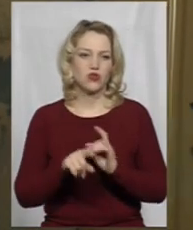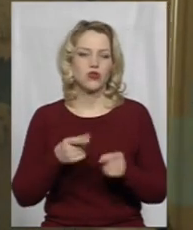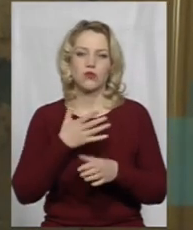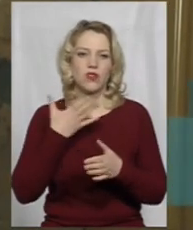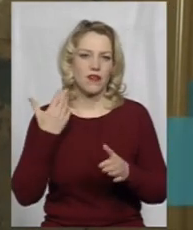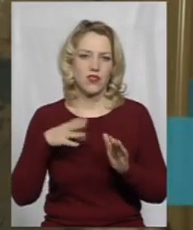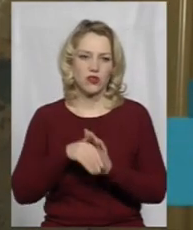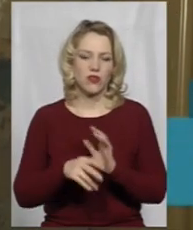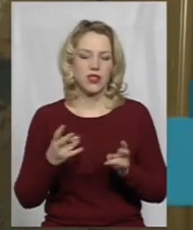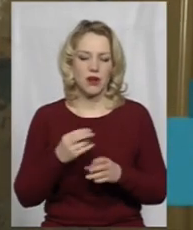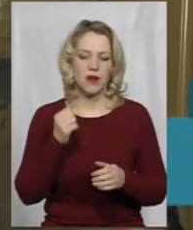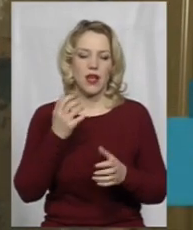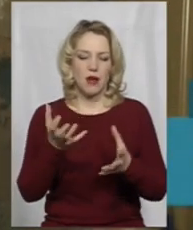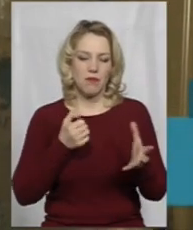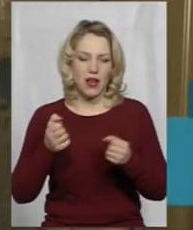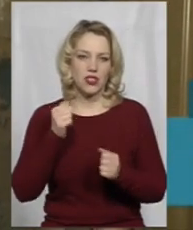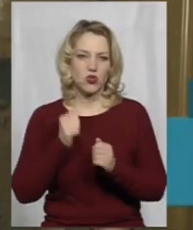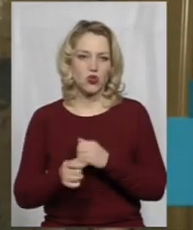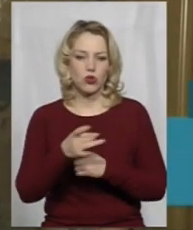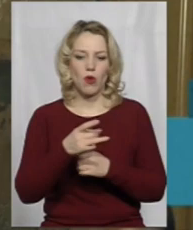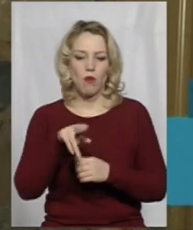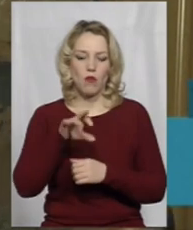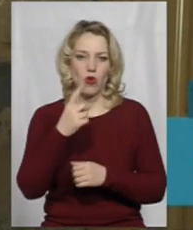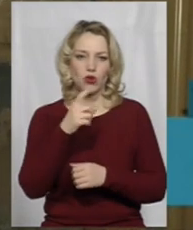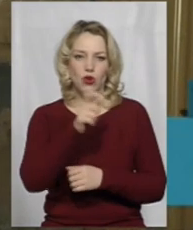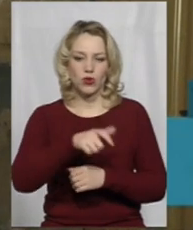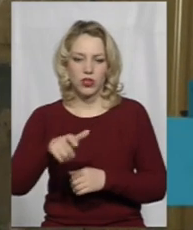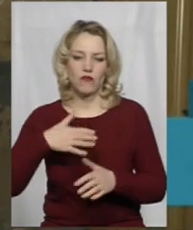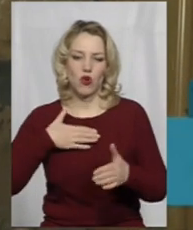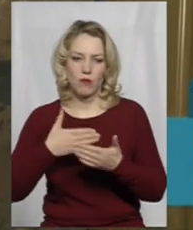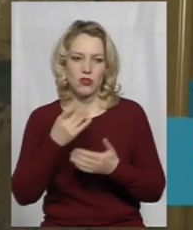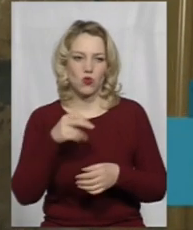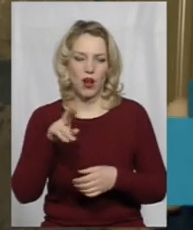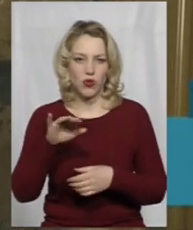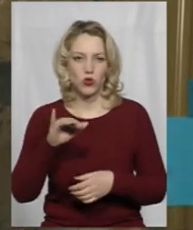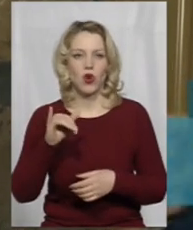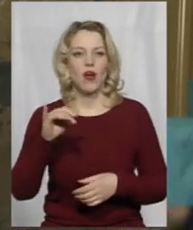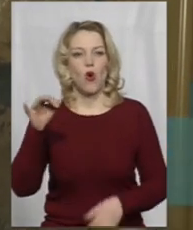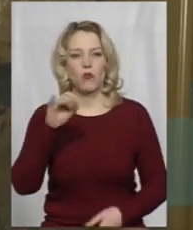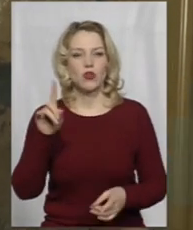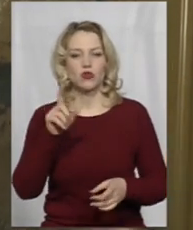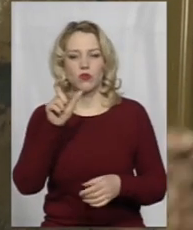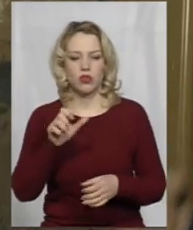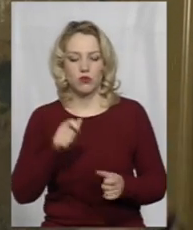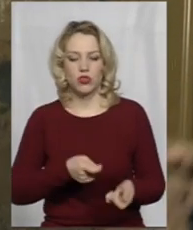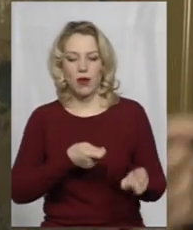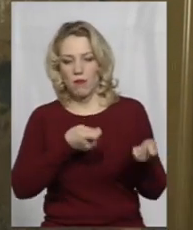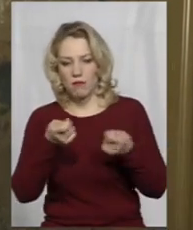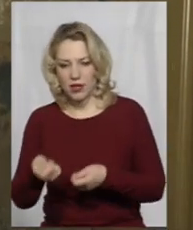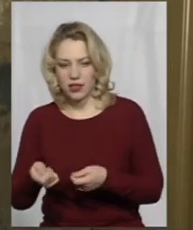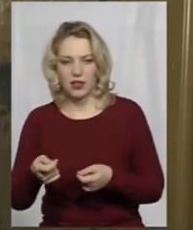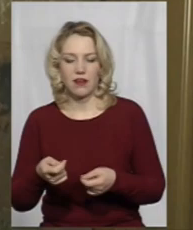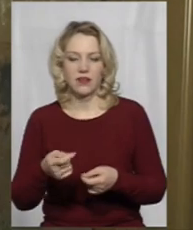брати з кожного району по одному чоловікові громадську раду, обласну. Щоб чоловік міг приїхати і людям